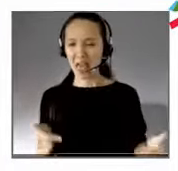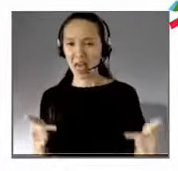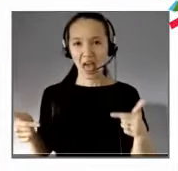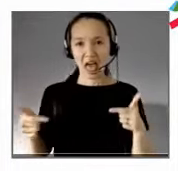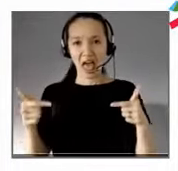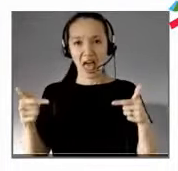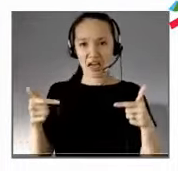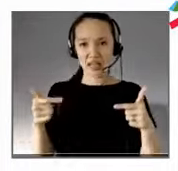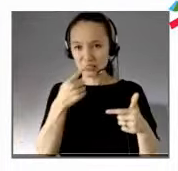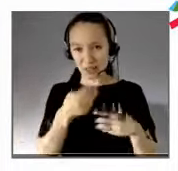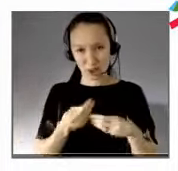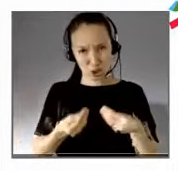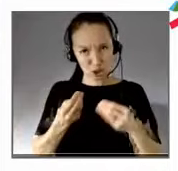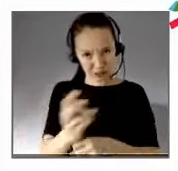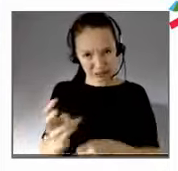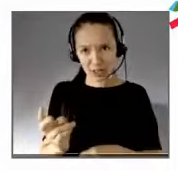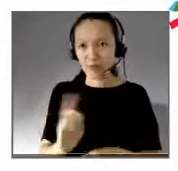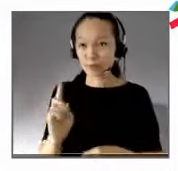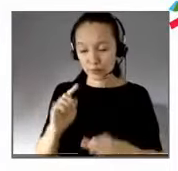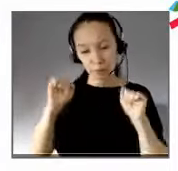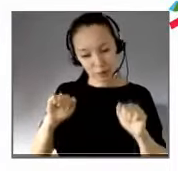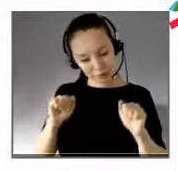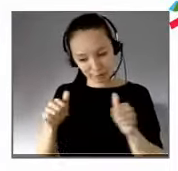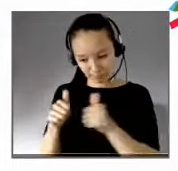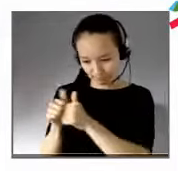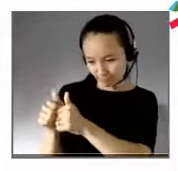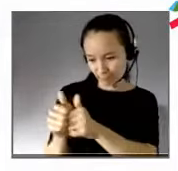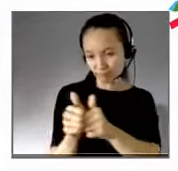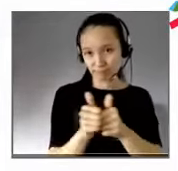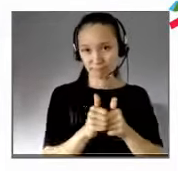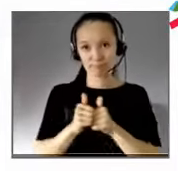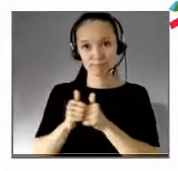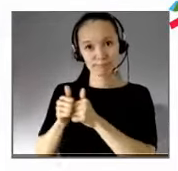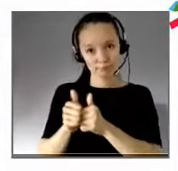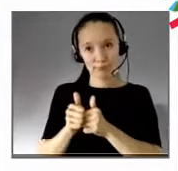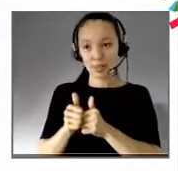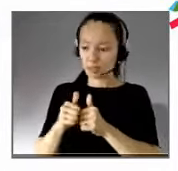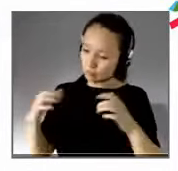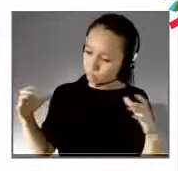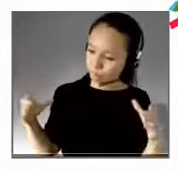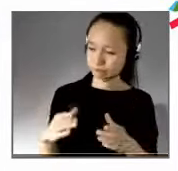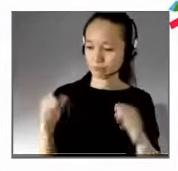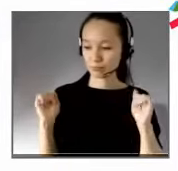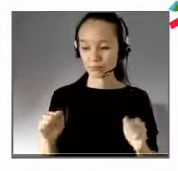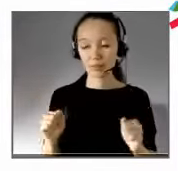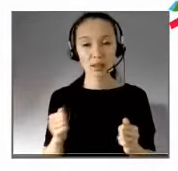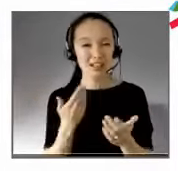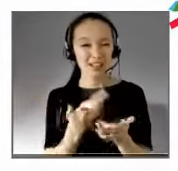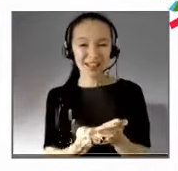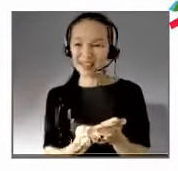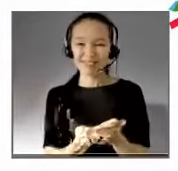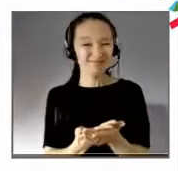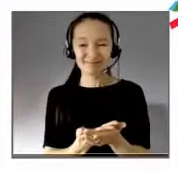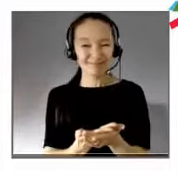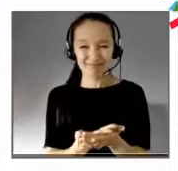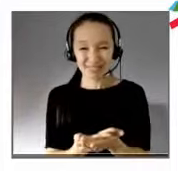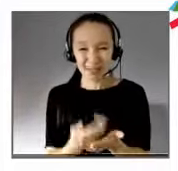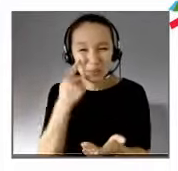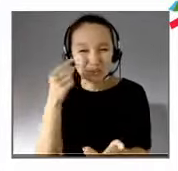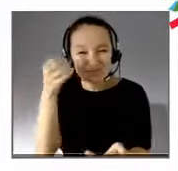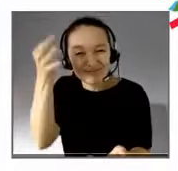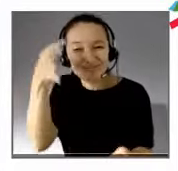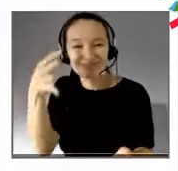comme des compagnons de route. Mais ça ne va pas du tout de soi, parce que nous avons des sociétés qui ont été organisées autour de la